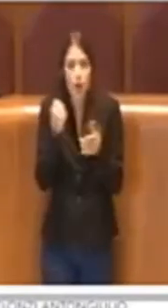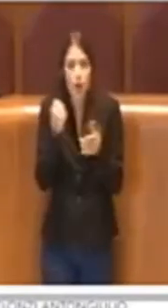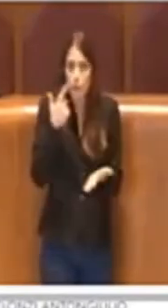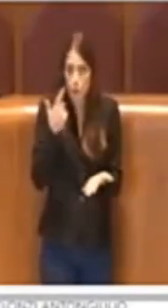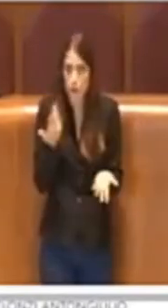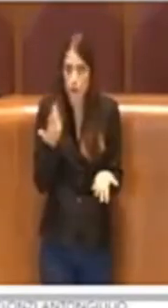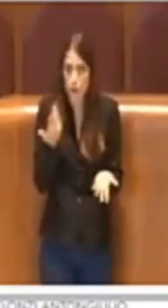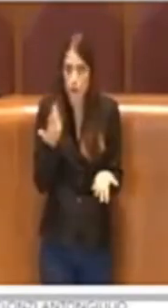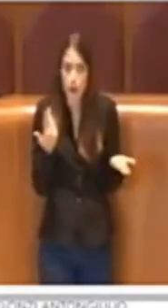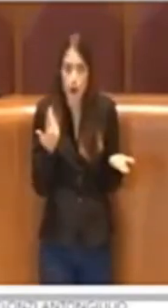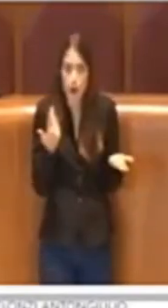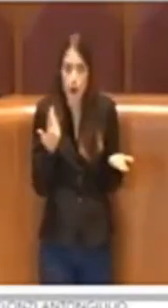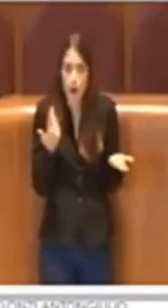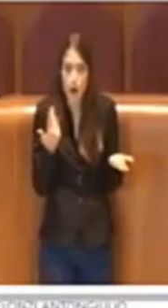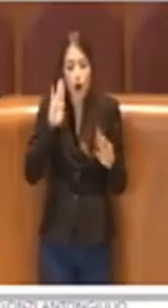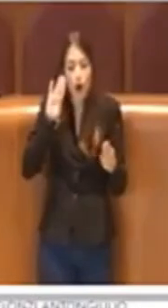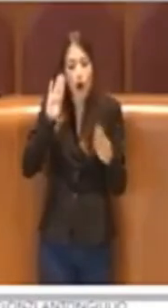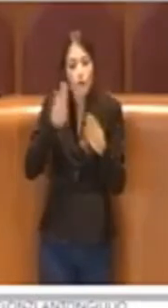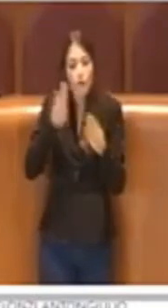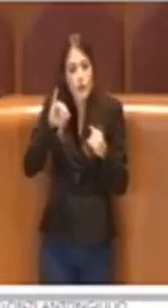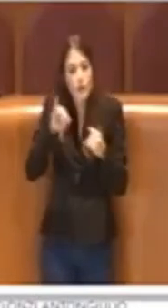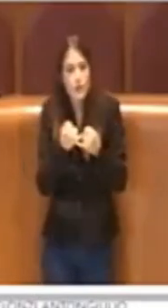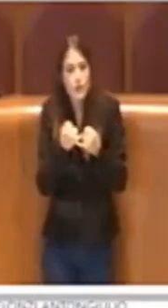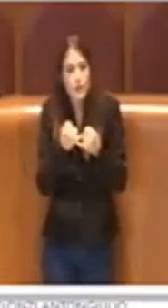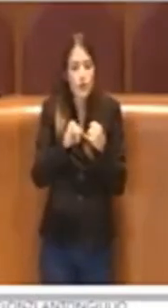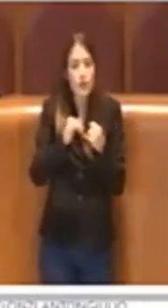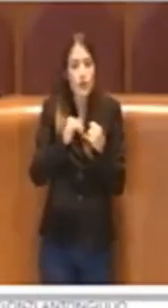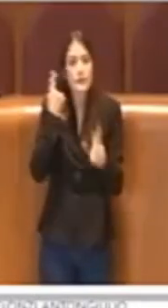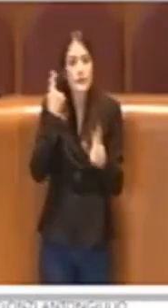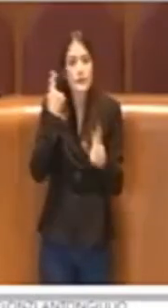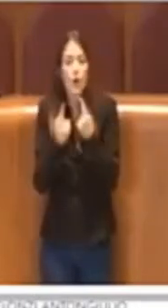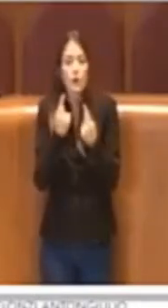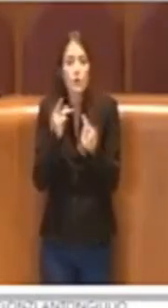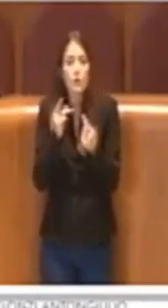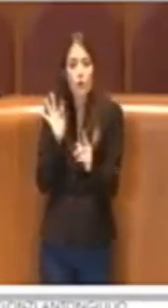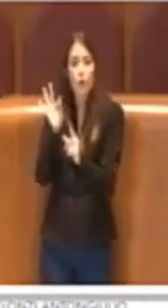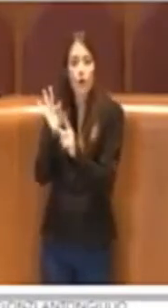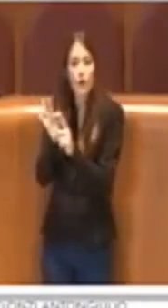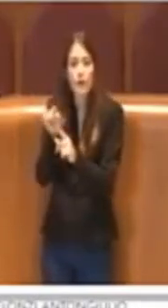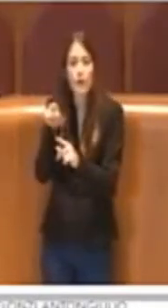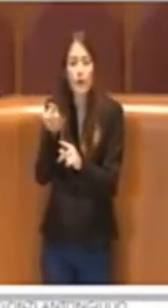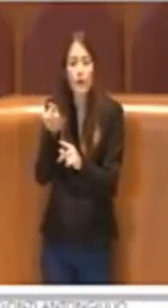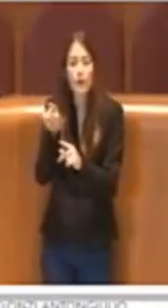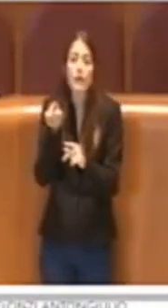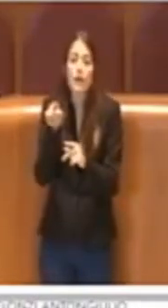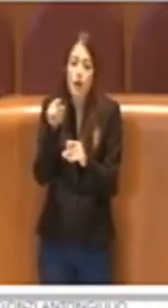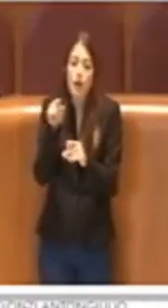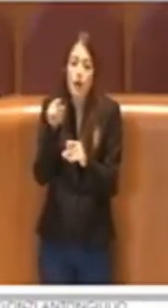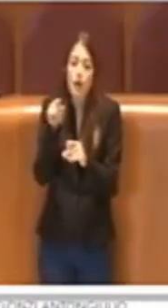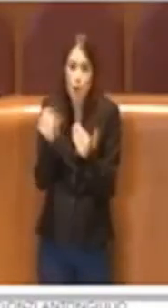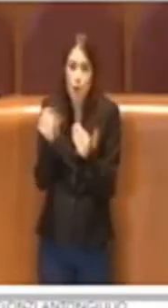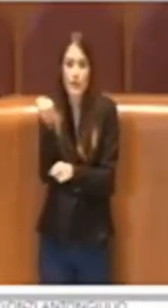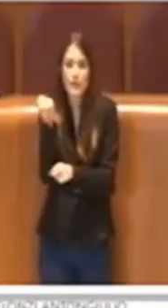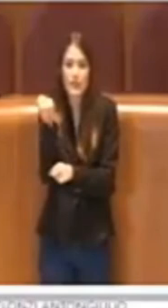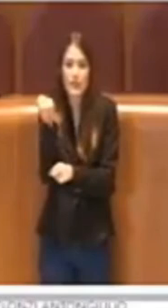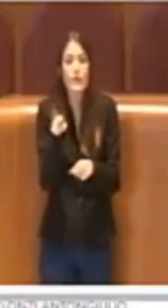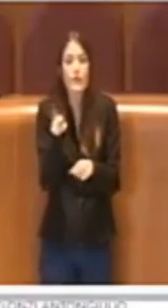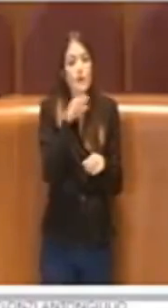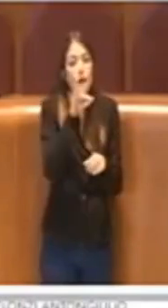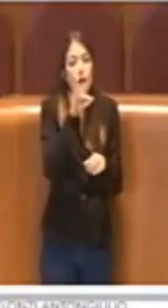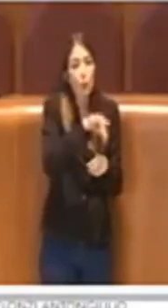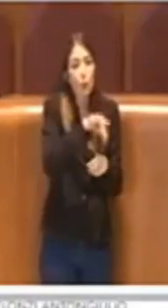le questioni relative a molti servizi, alle utenze non domestiche per cui